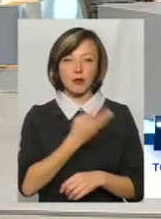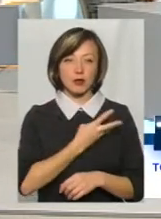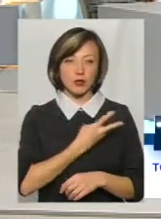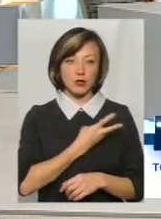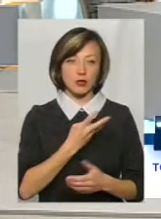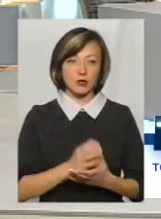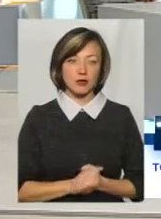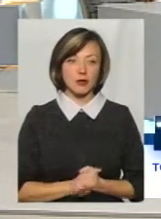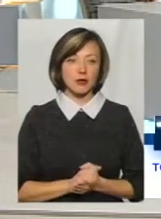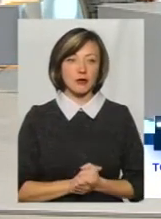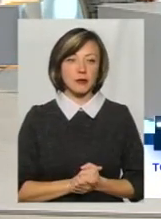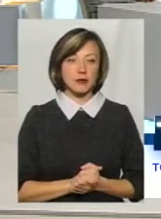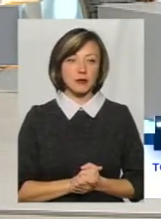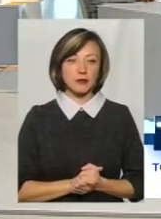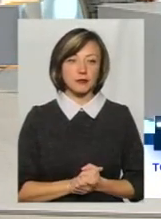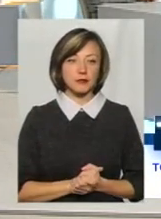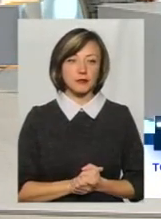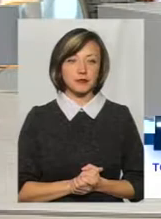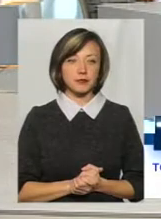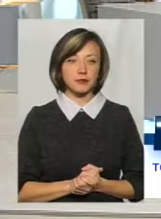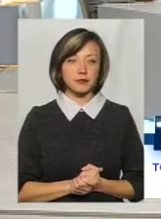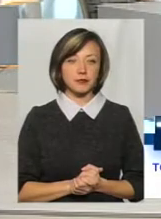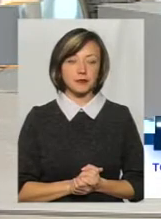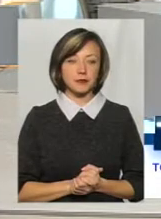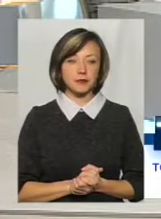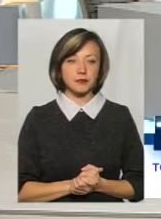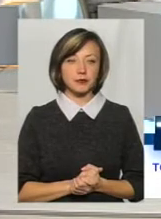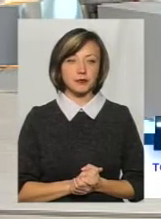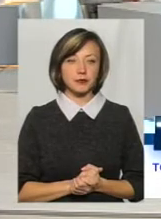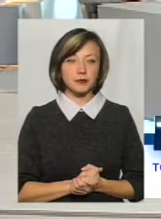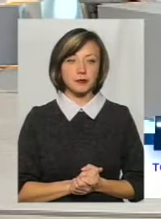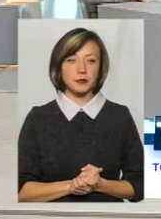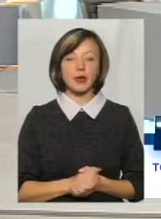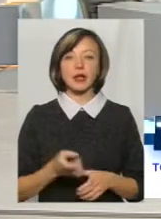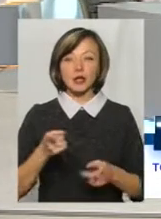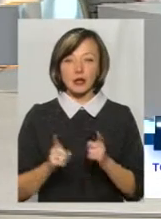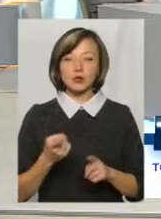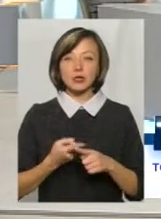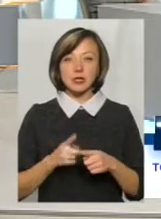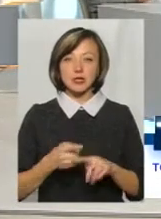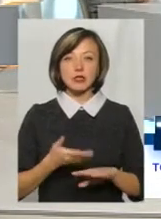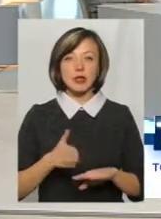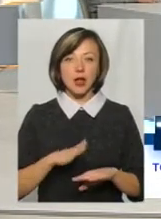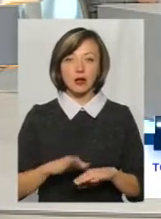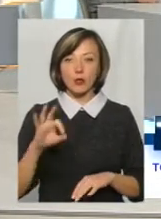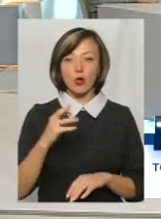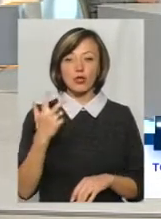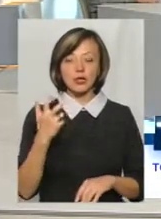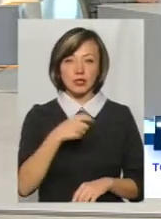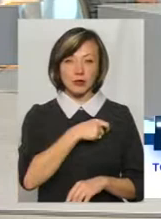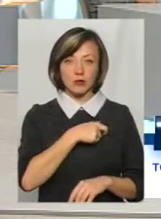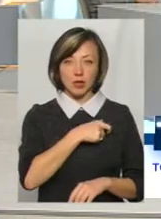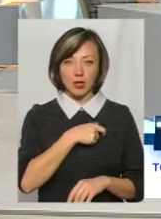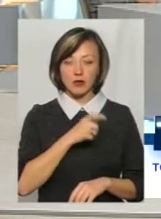перепрошую, Олег. Та, отже, це досить складно, дійсно, стосовно 300 депутатів. Але, на що би я звернув увагу, що